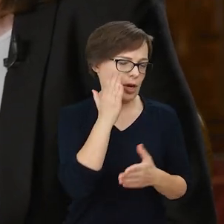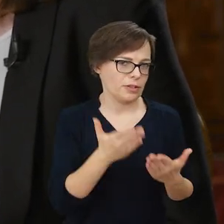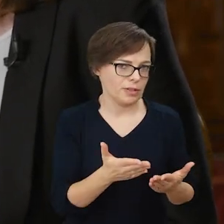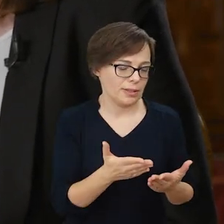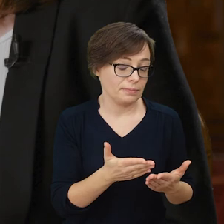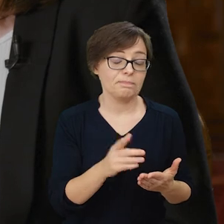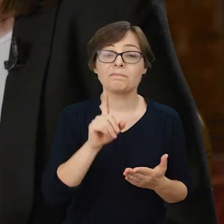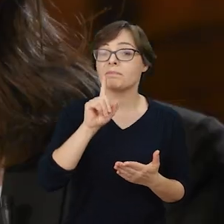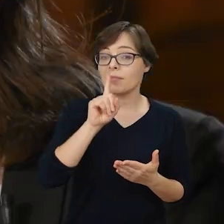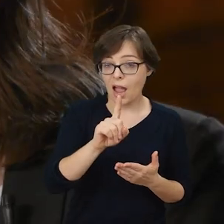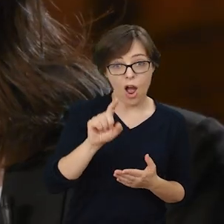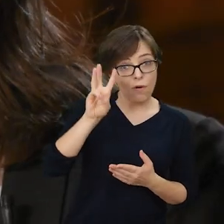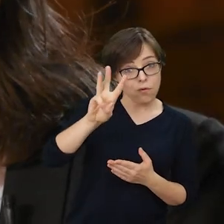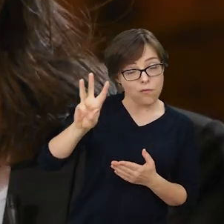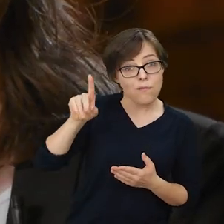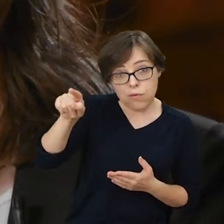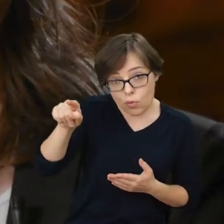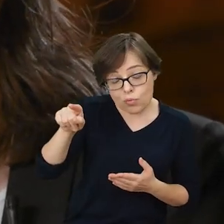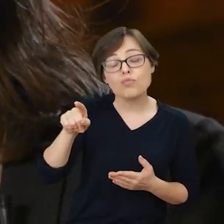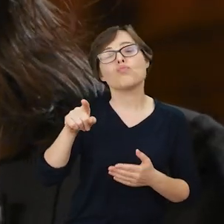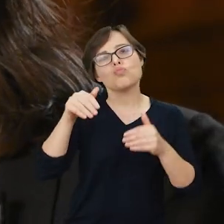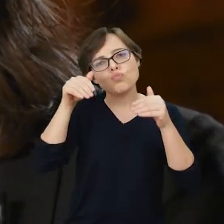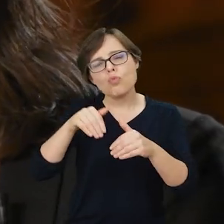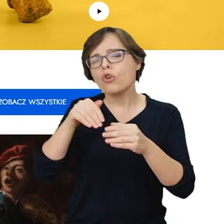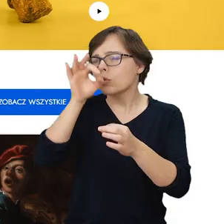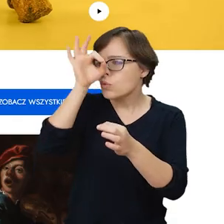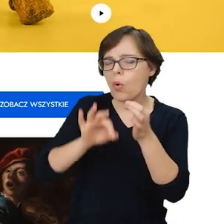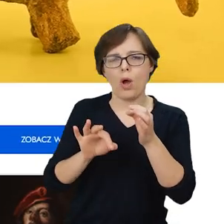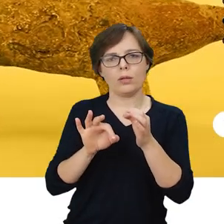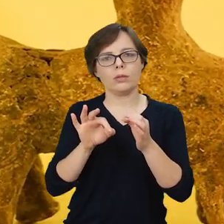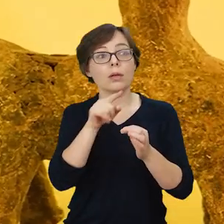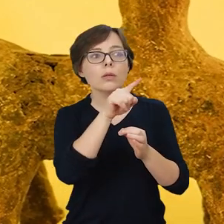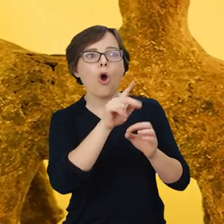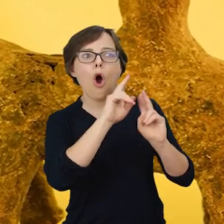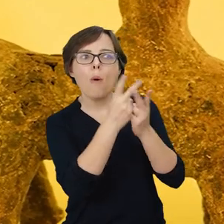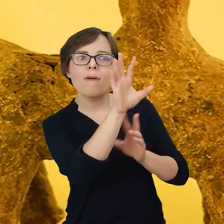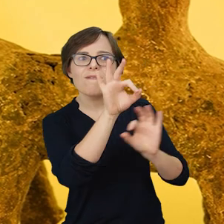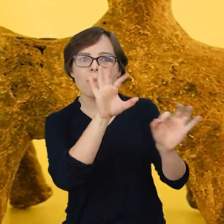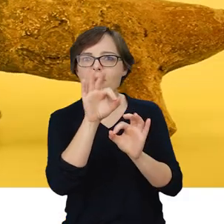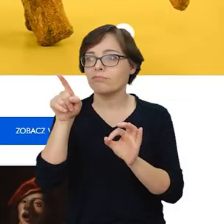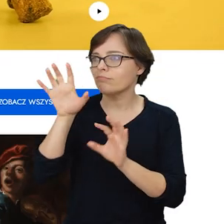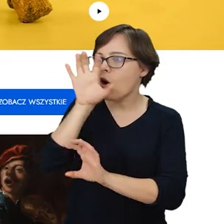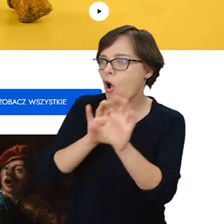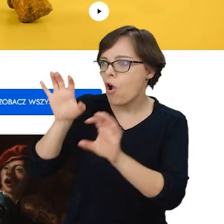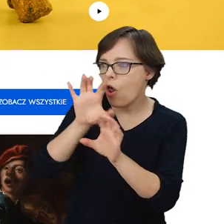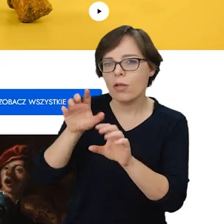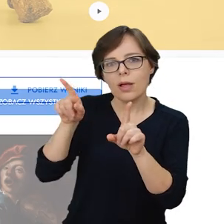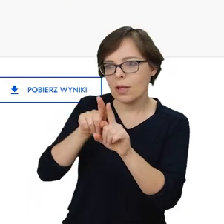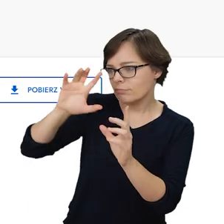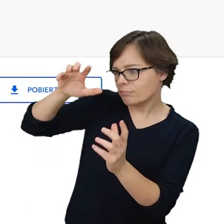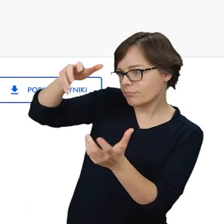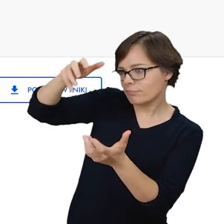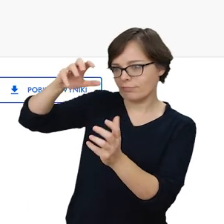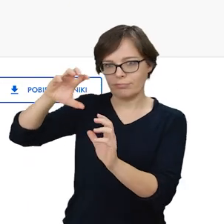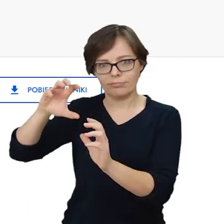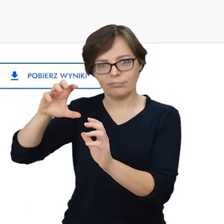tutaj urzędował. Natomiast na stronie internetowej będzie można szczegółowo obejrzeć wybrane obiekty i zobaczyć je po